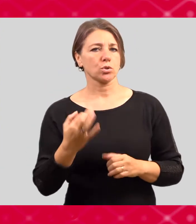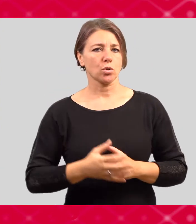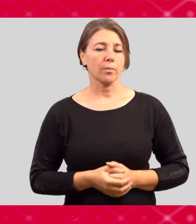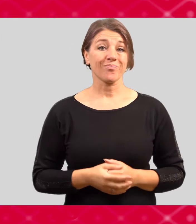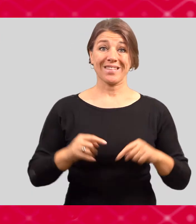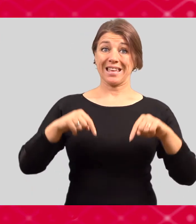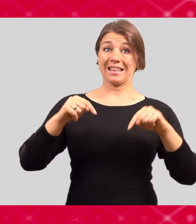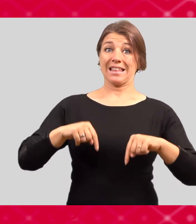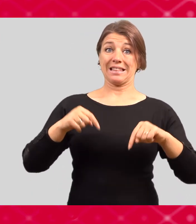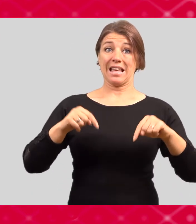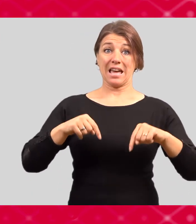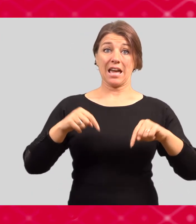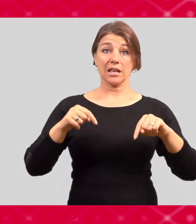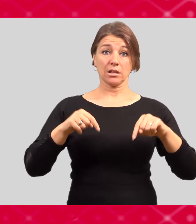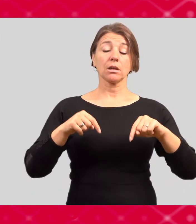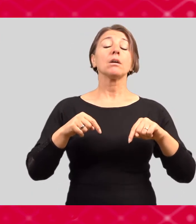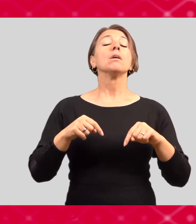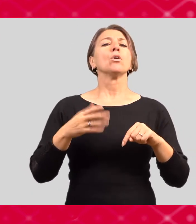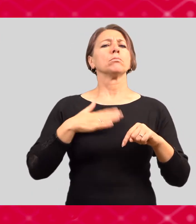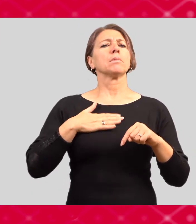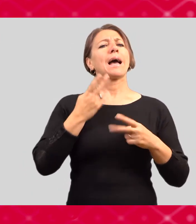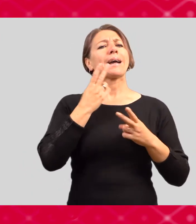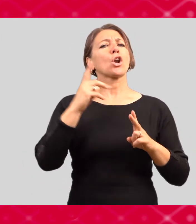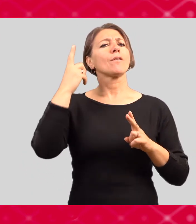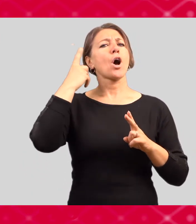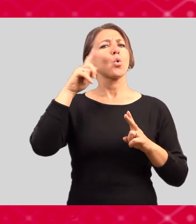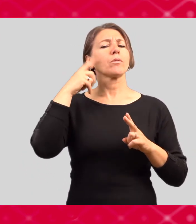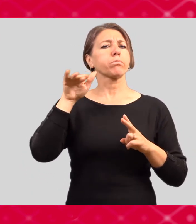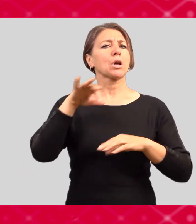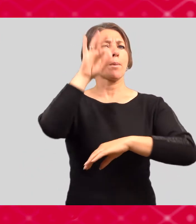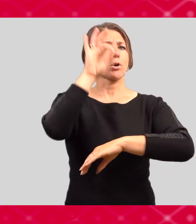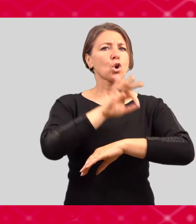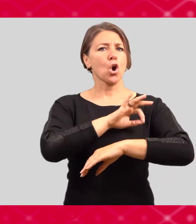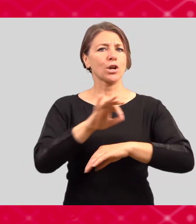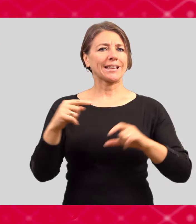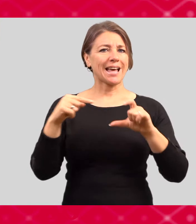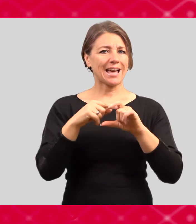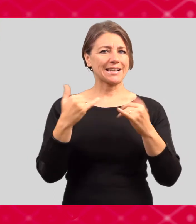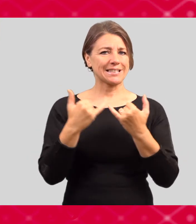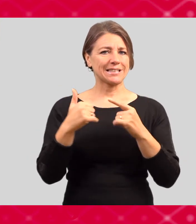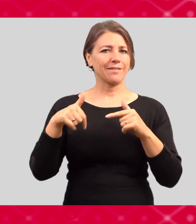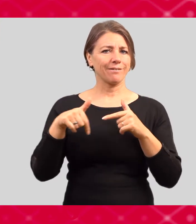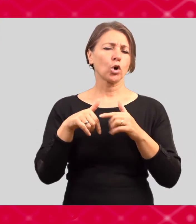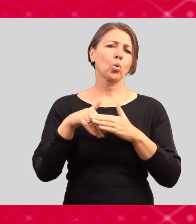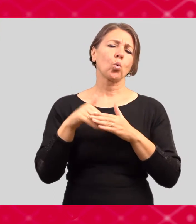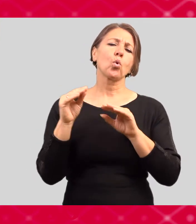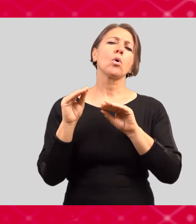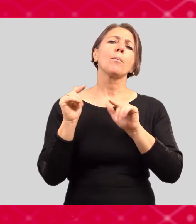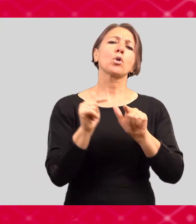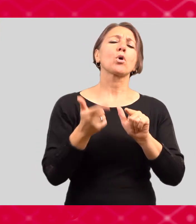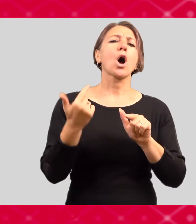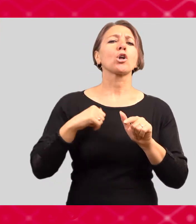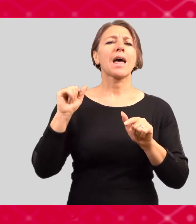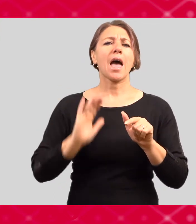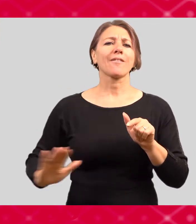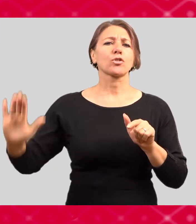V současné době probíhá na Univerzitě Karlově projekt SF, financovaný z Evropských